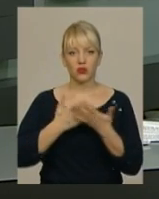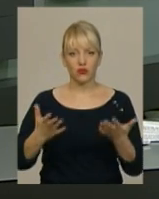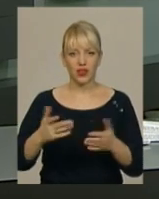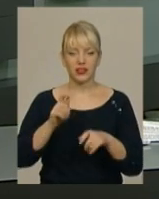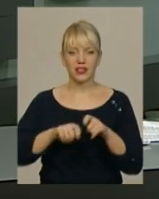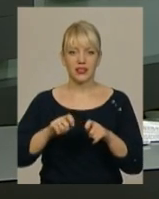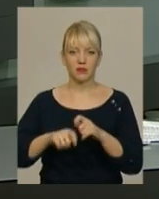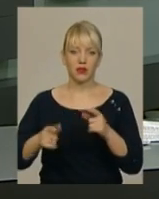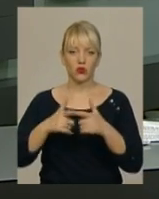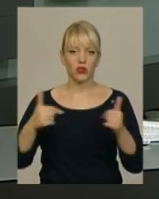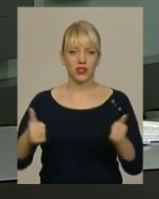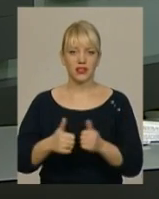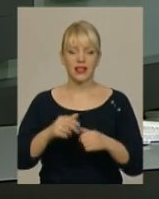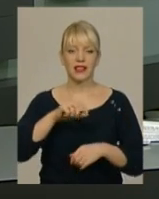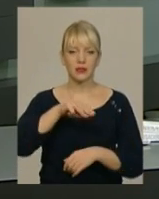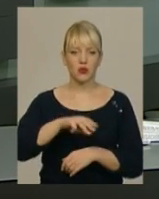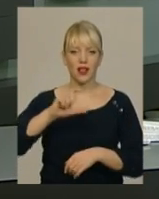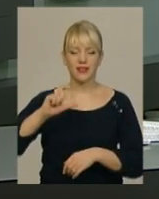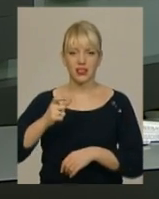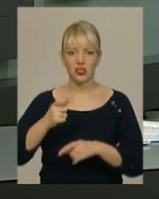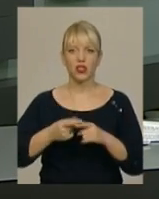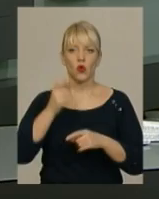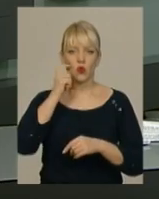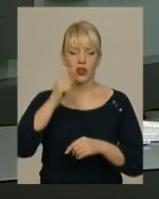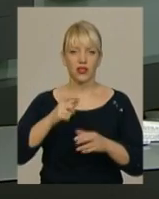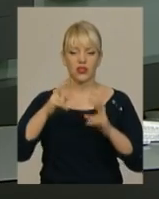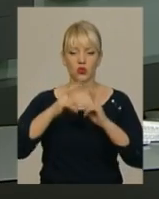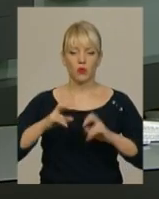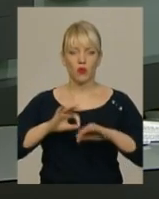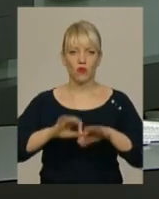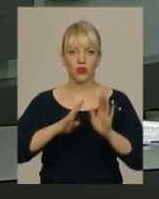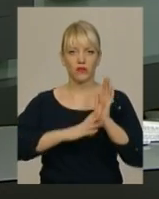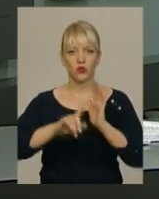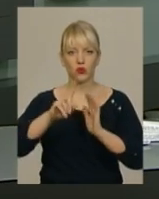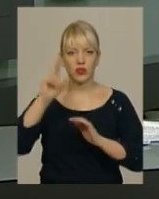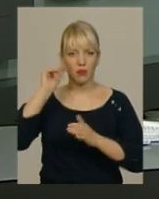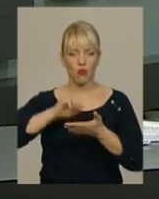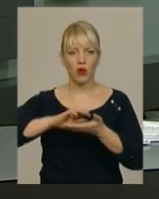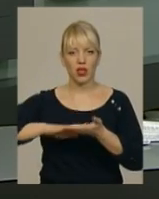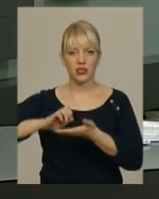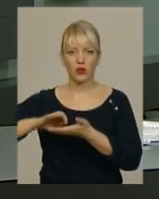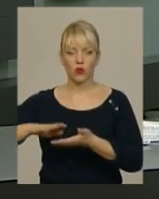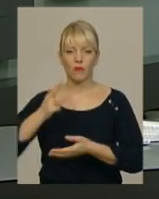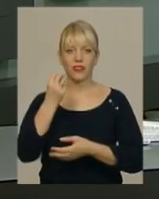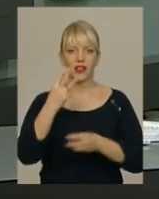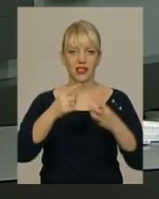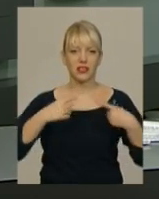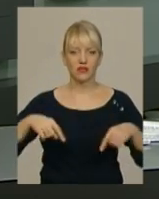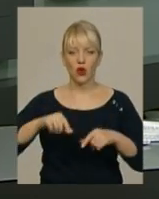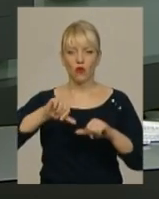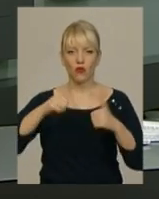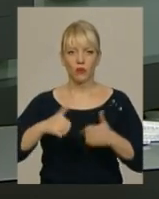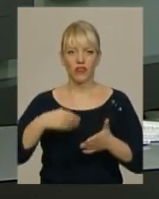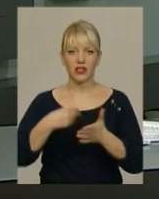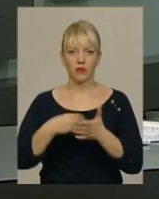організації «Транспаренція Інтернешнл Україна». Дослідження проводили за 91-м показником у 13 сферах, зокрема у формуванні